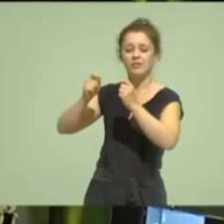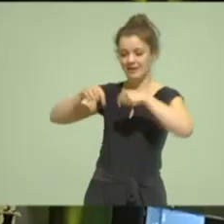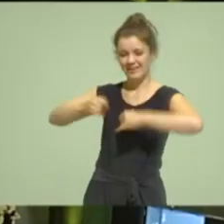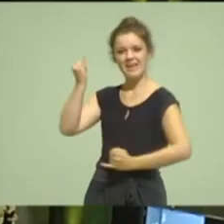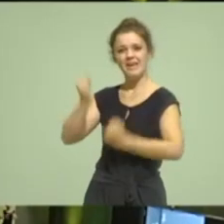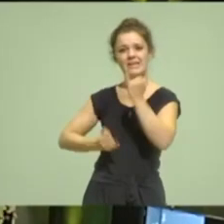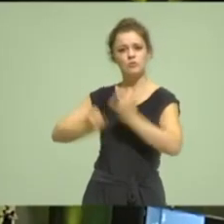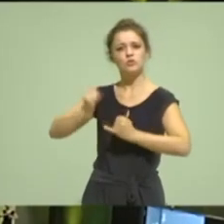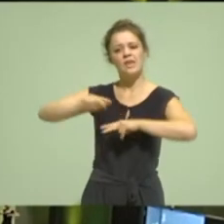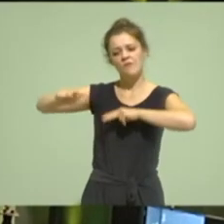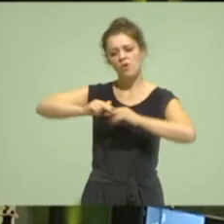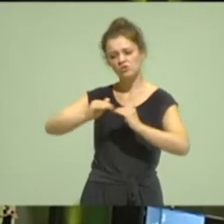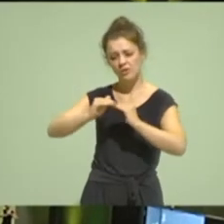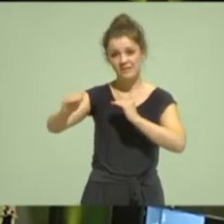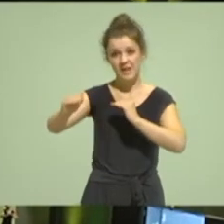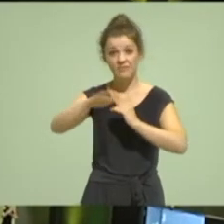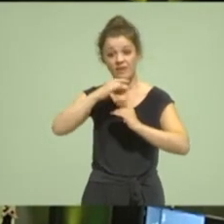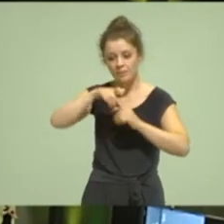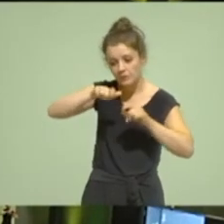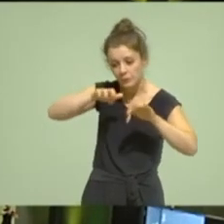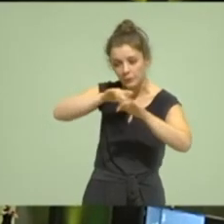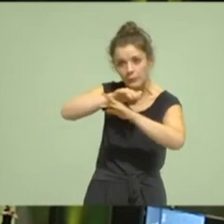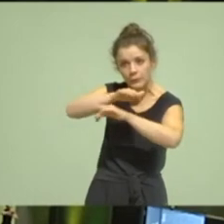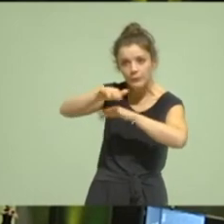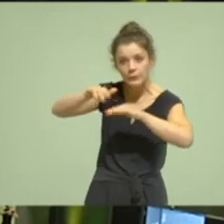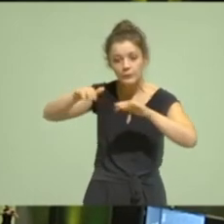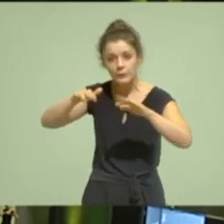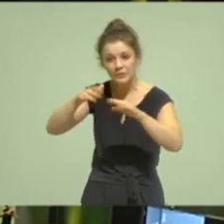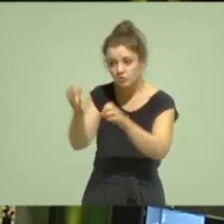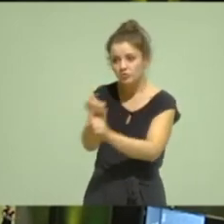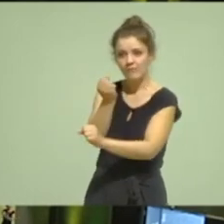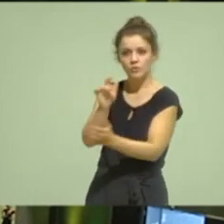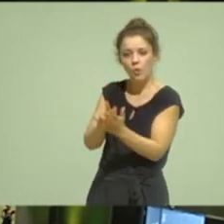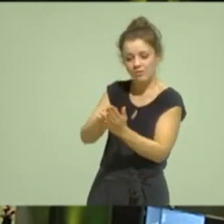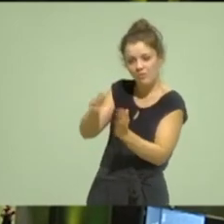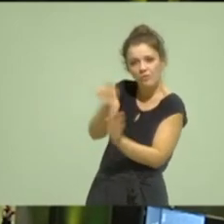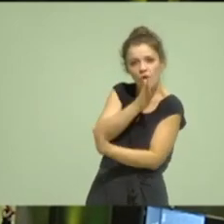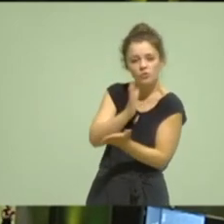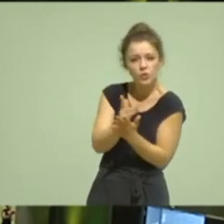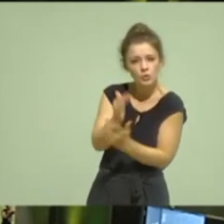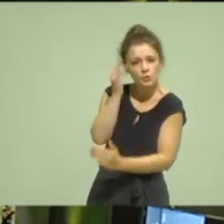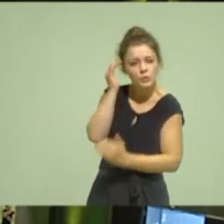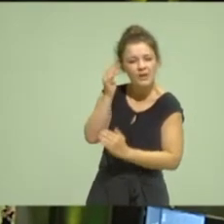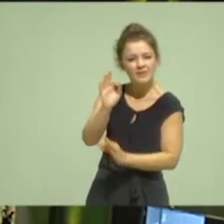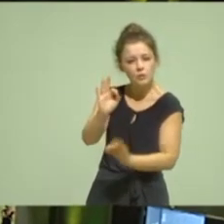Wirtschaftsland so dicht besiedelt, leisten können durch die klugen Instrumente, die wir verhandeln konnten.